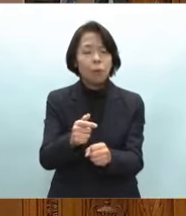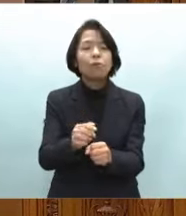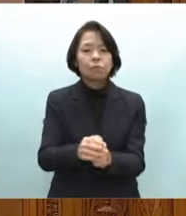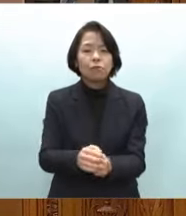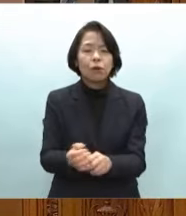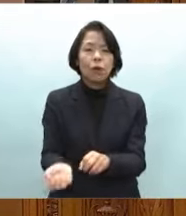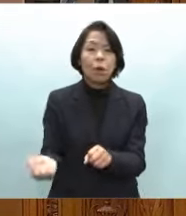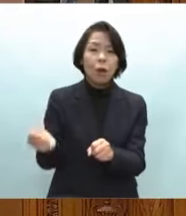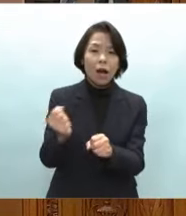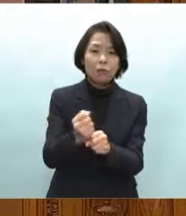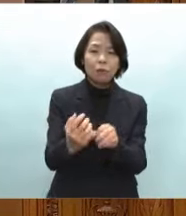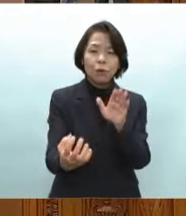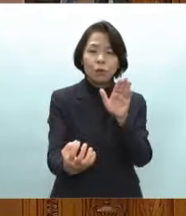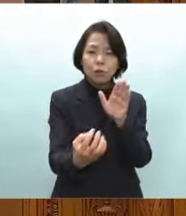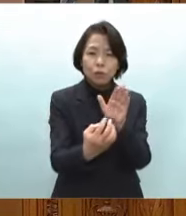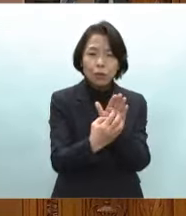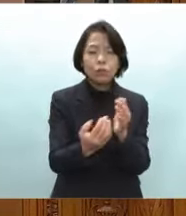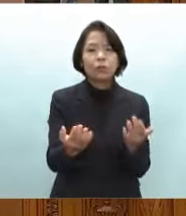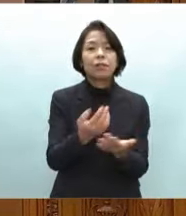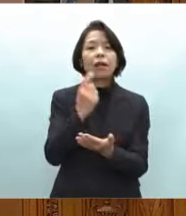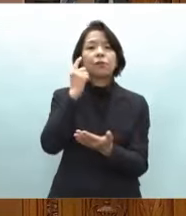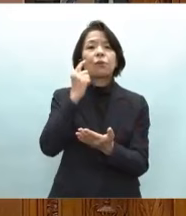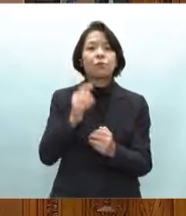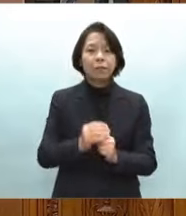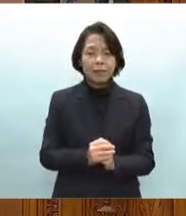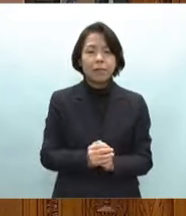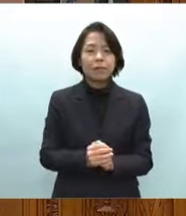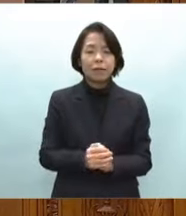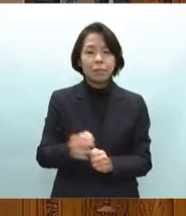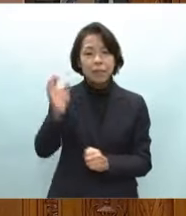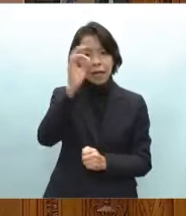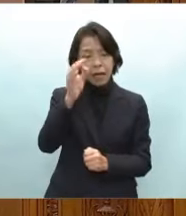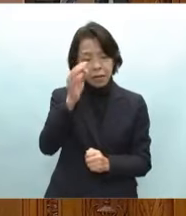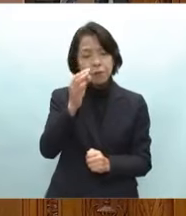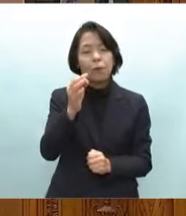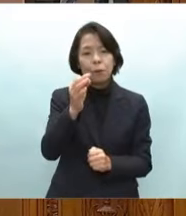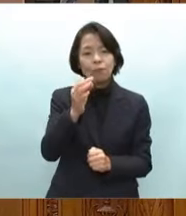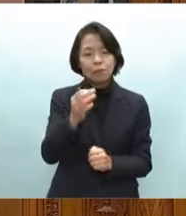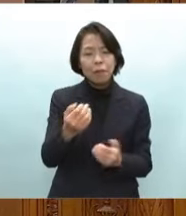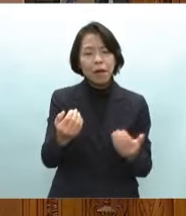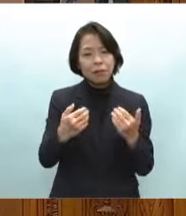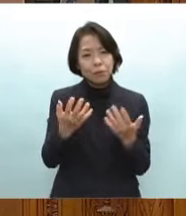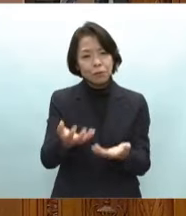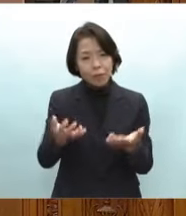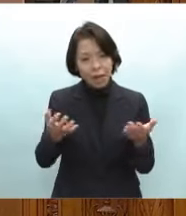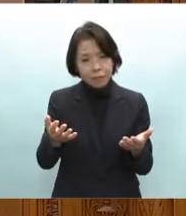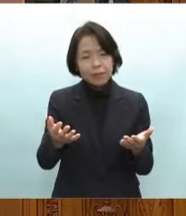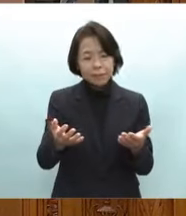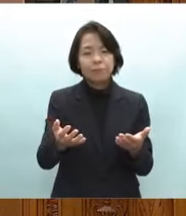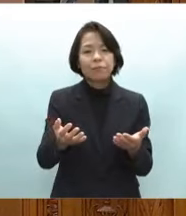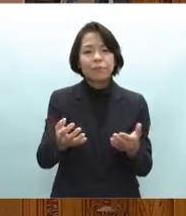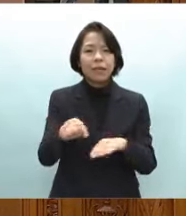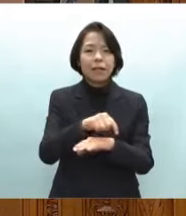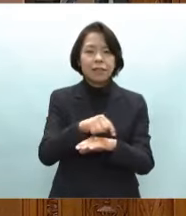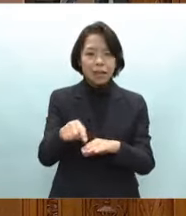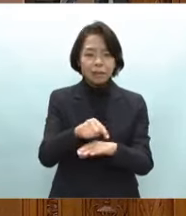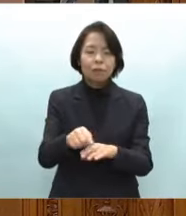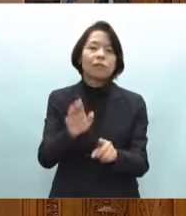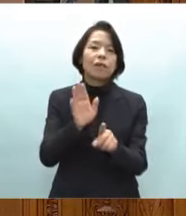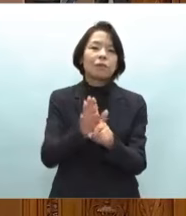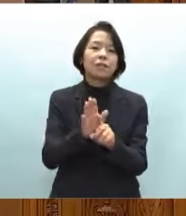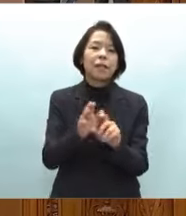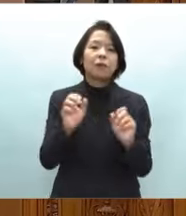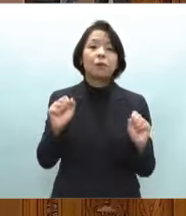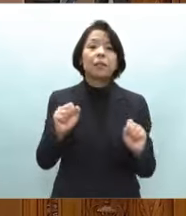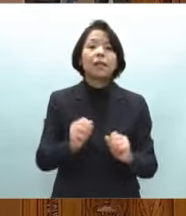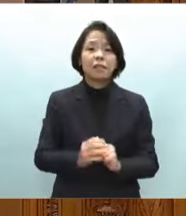徴となり得るものであり観光需要管理策と併せて政府としても実現を後押ししてま